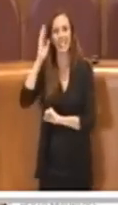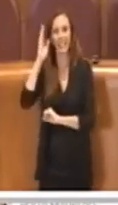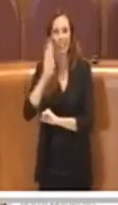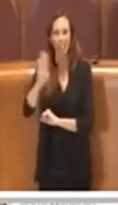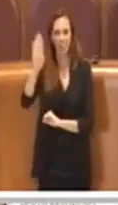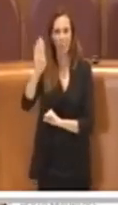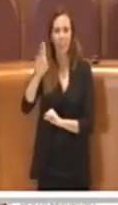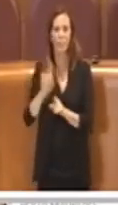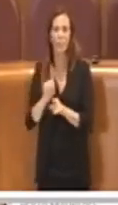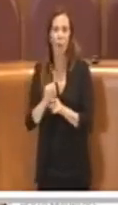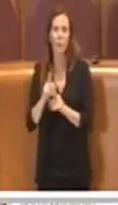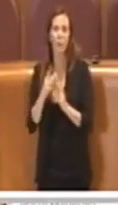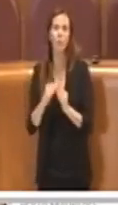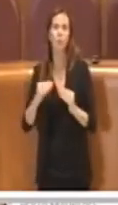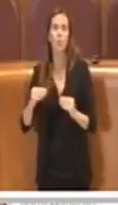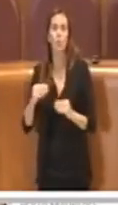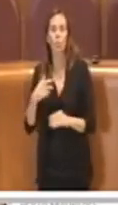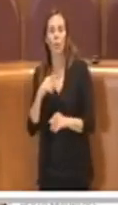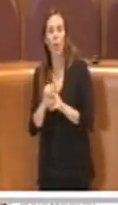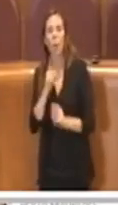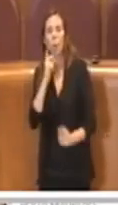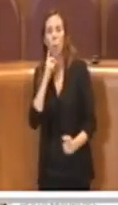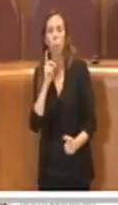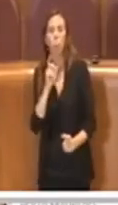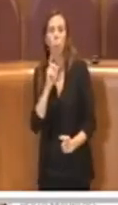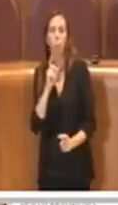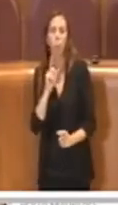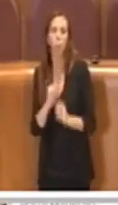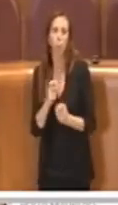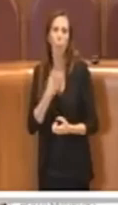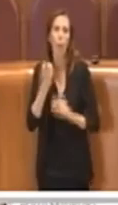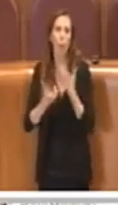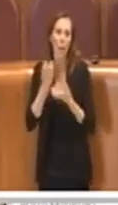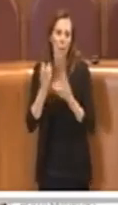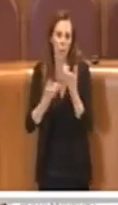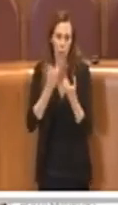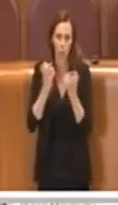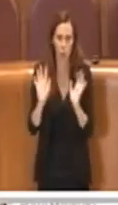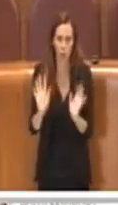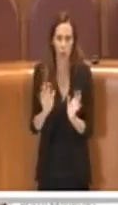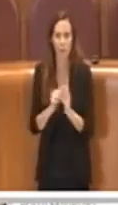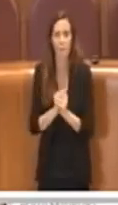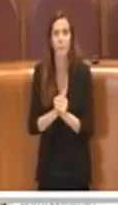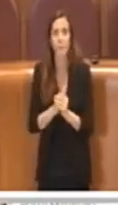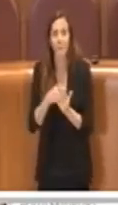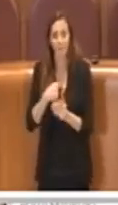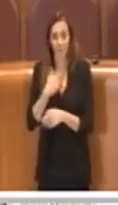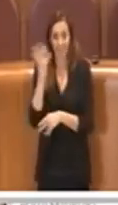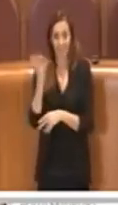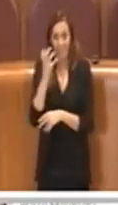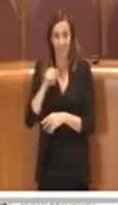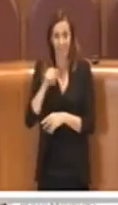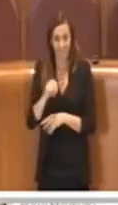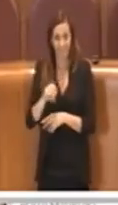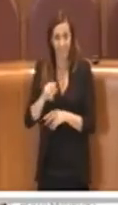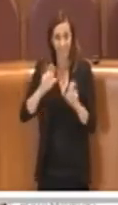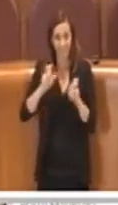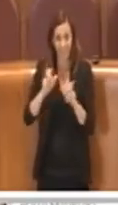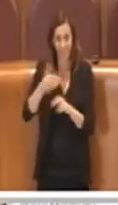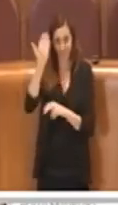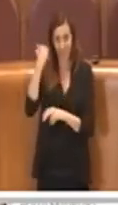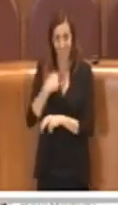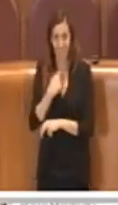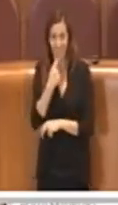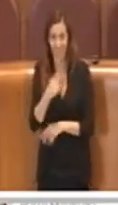Oggi, vanificata la provocazione culturale con cui questa mozione voleva rispondere all'episodio di cronaca di cui parlavo all